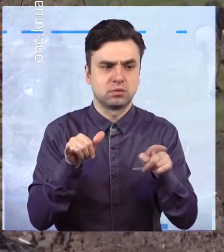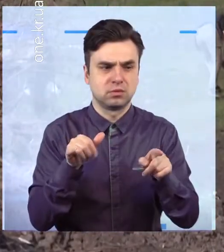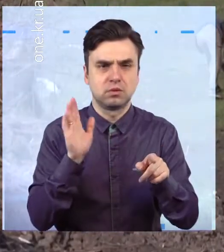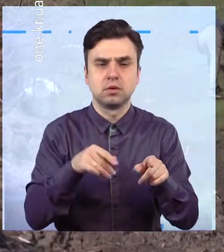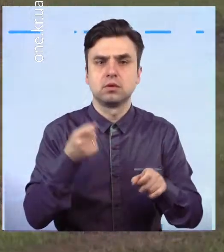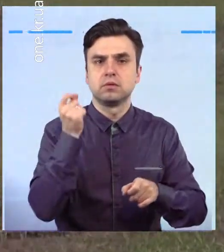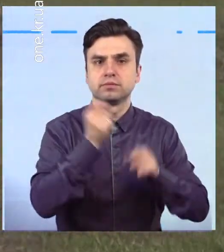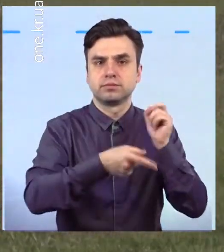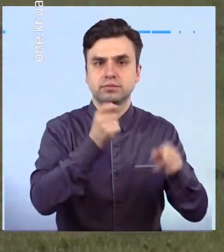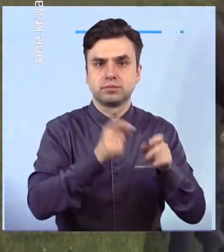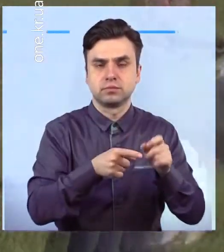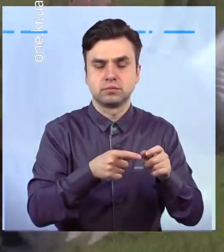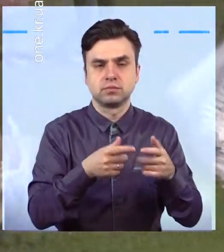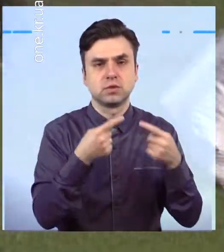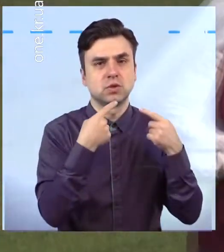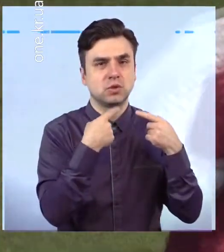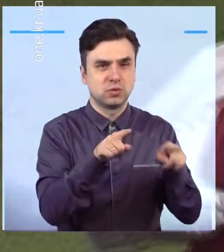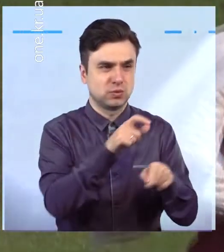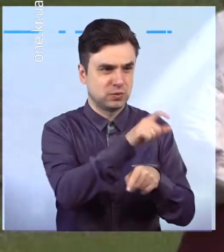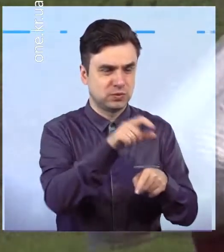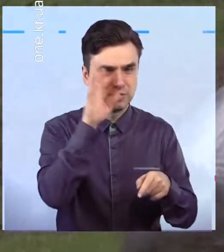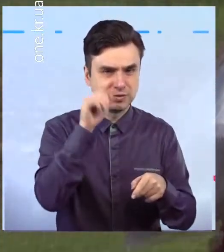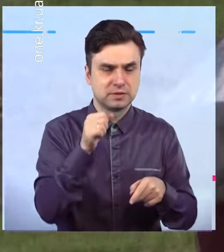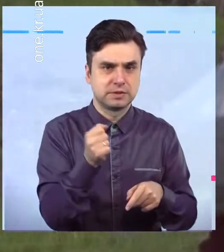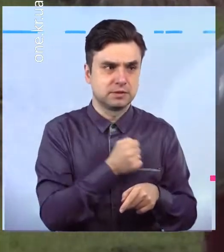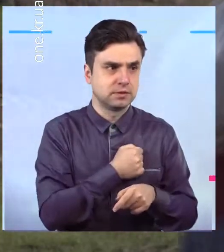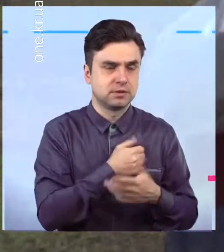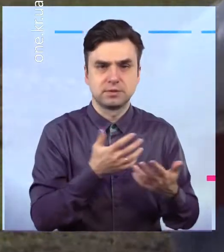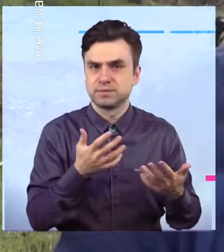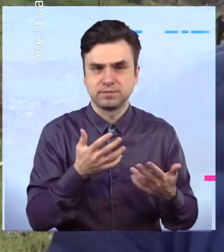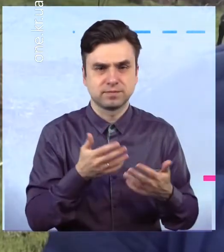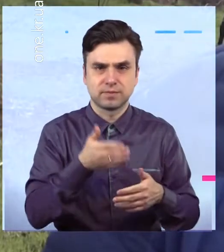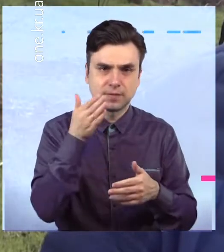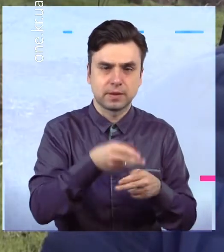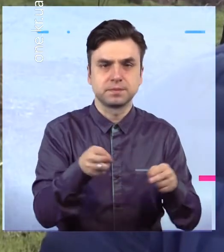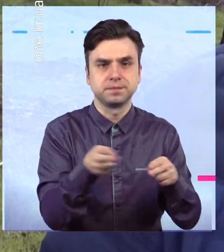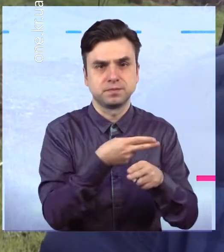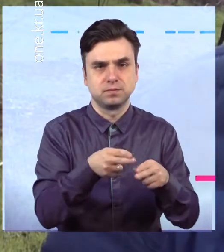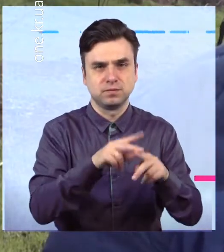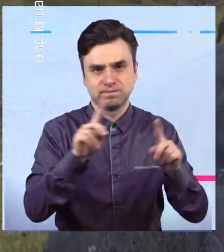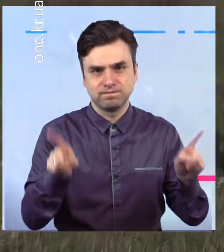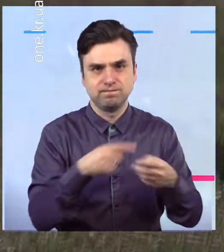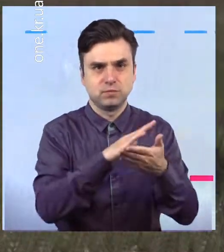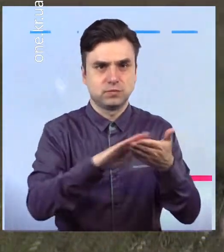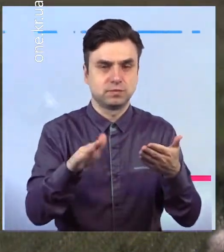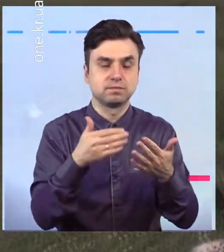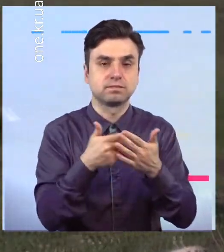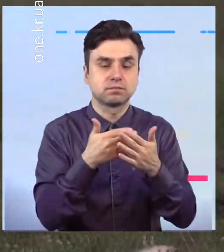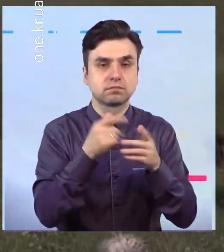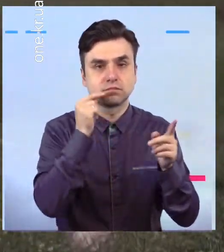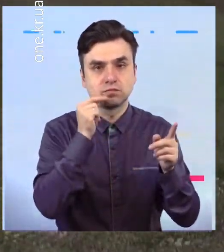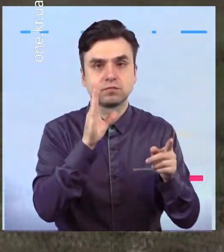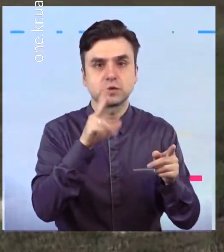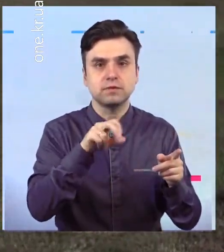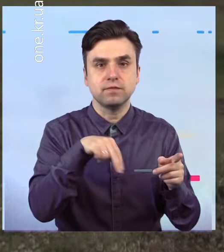сміття. Але небайдужі містяни вирішили покласти цьому край та повернути скелям їх привабливість. Один із них – Владислав Драгунов, який дбає про